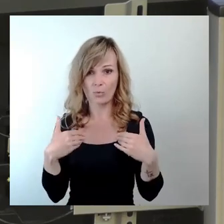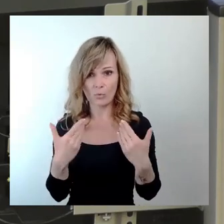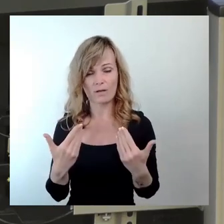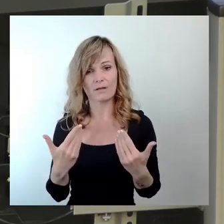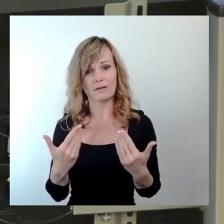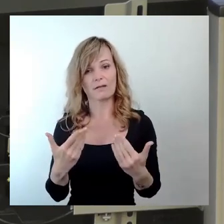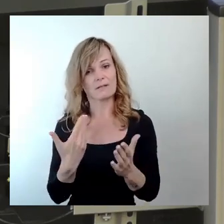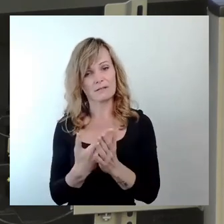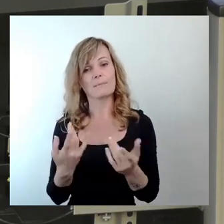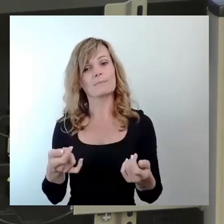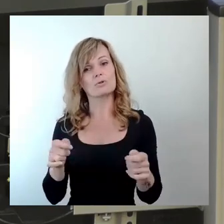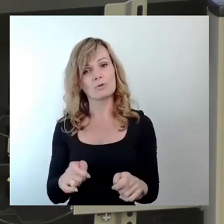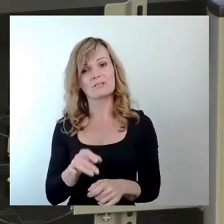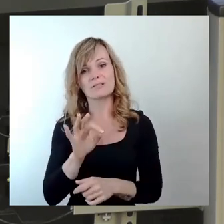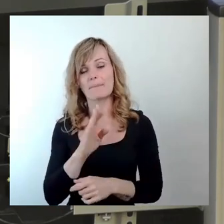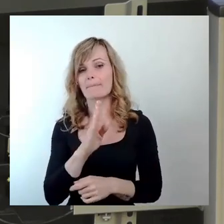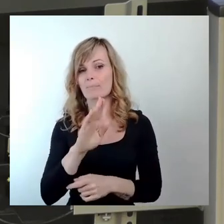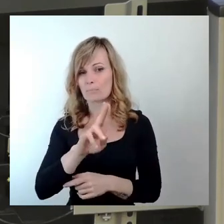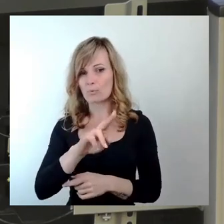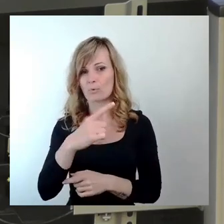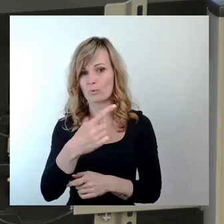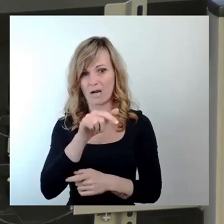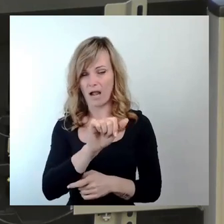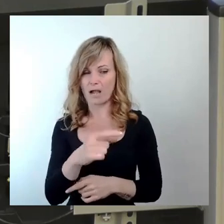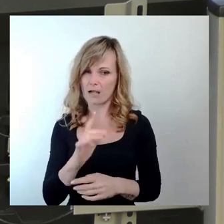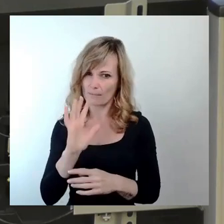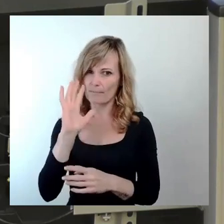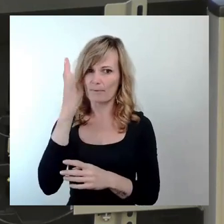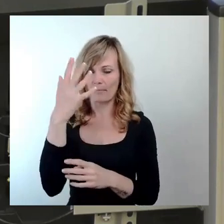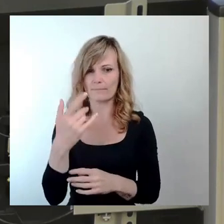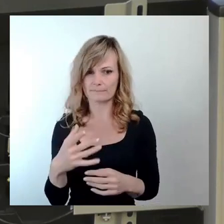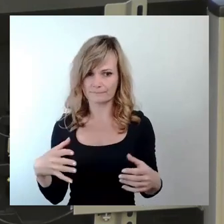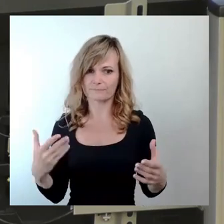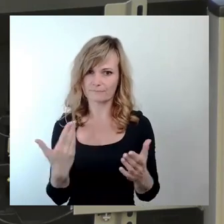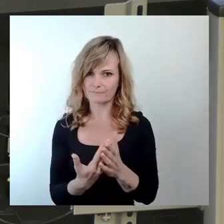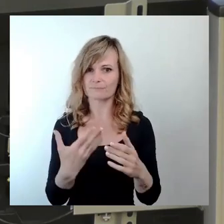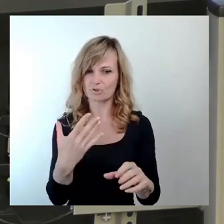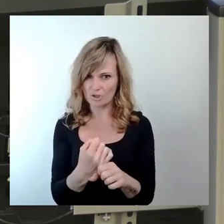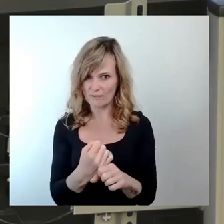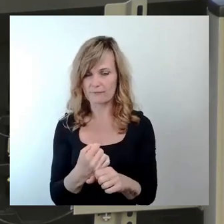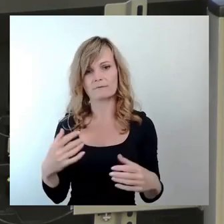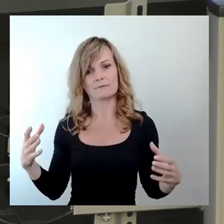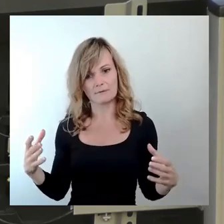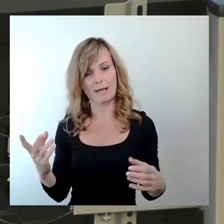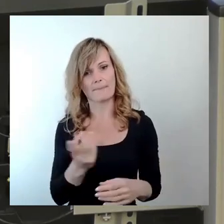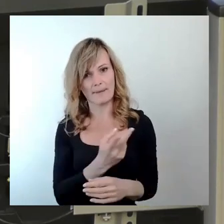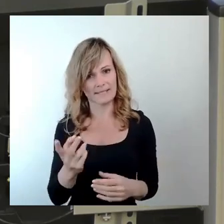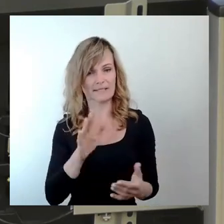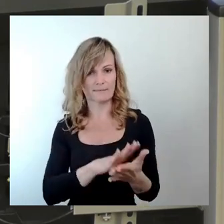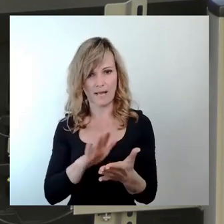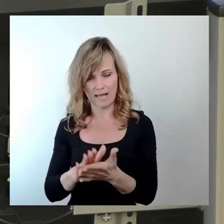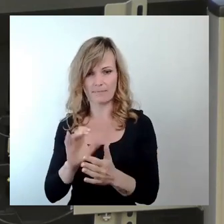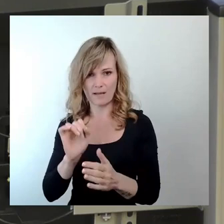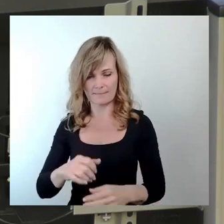Beschluss zur Buga gelungen ist, miteinander festzulegen, dass beides bleiben wird. Und